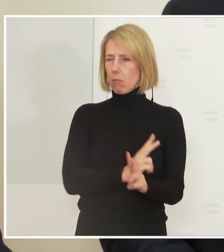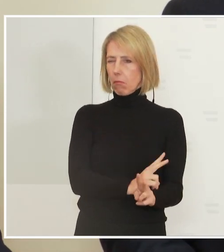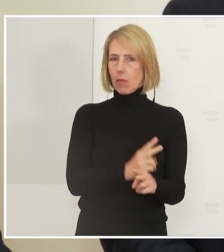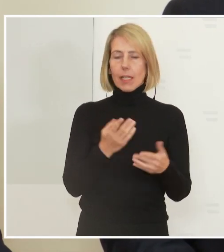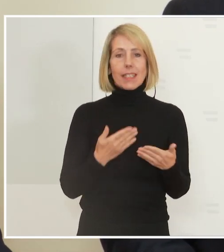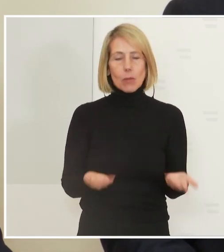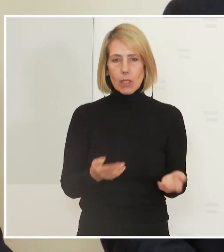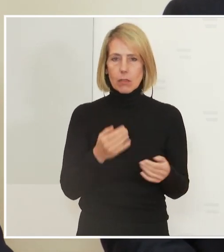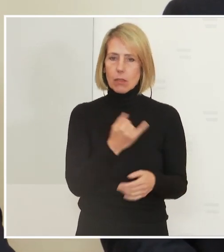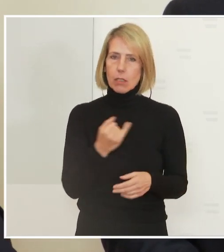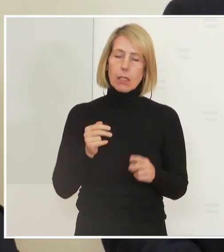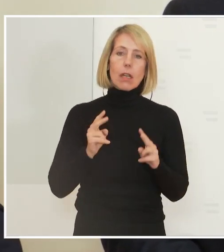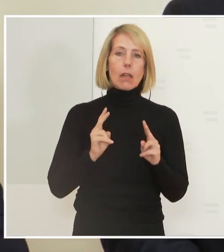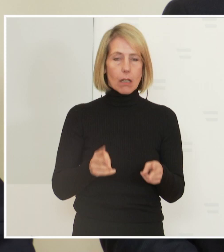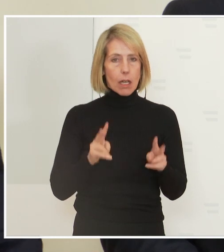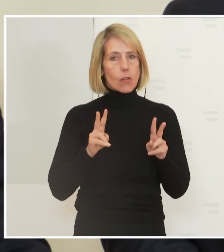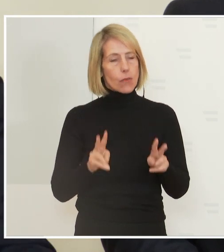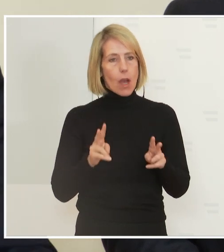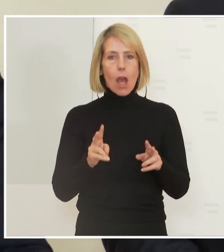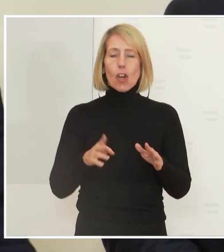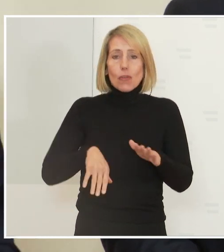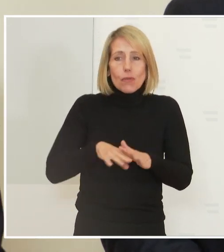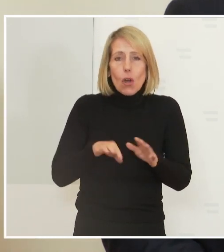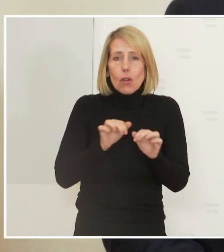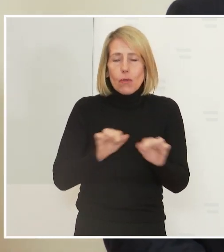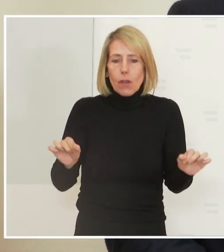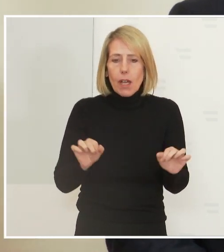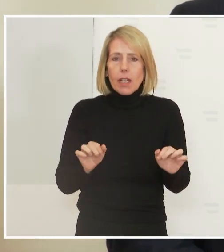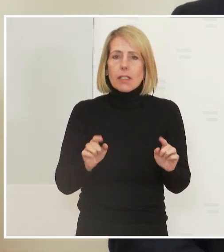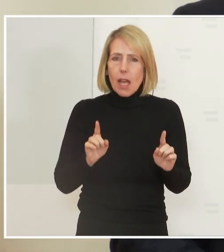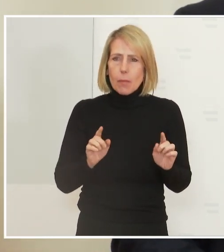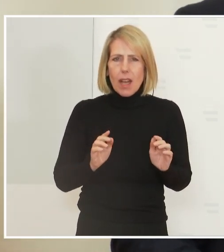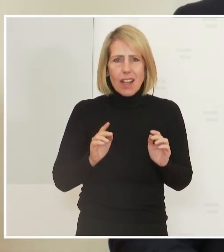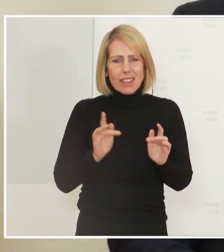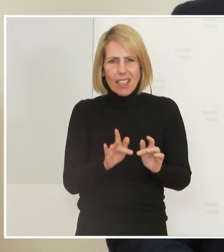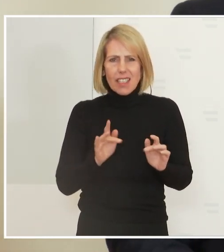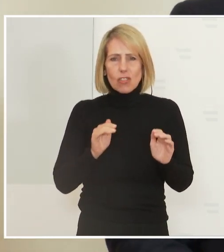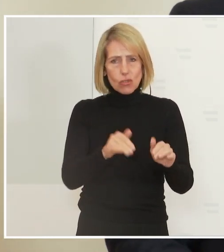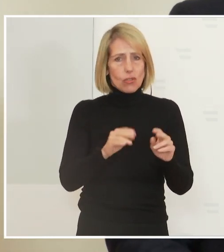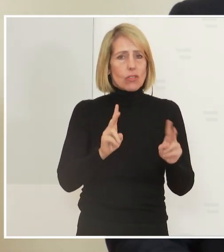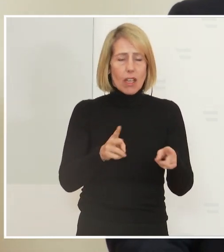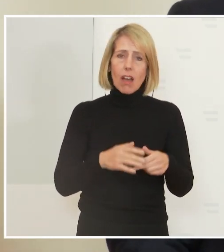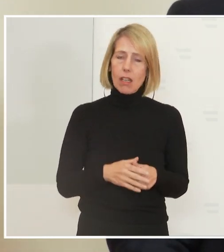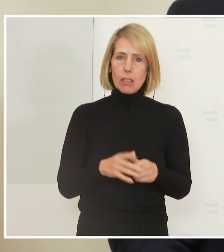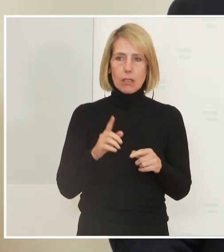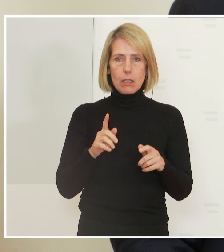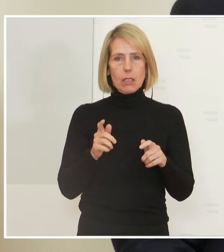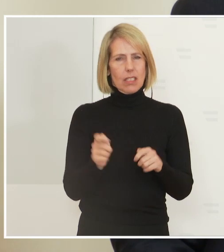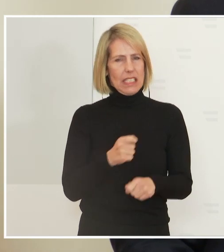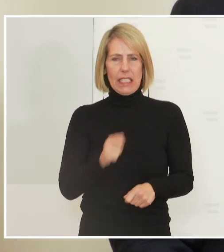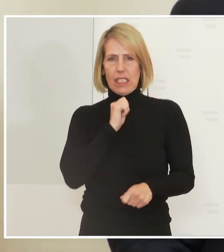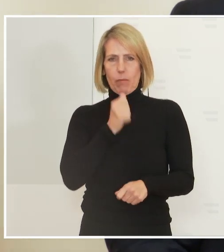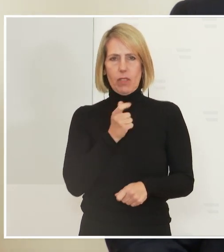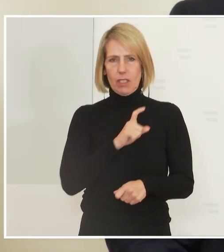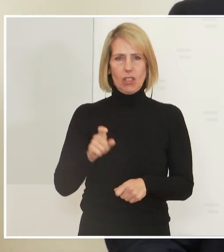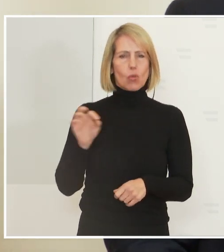uns hat es in der Hand, sich in voller Freiheit dagegen zu schützen. Natürlich gibt es keinen hundertprozentigen Schutz, den gibt